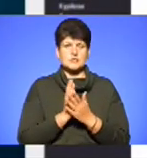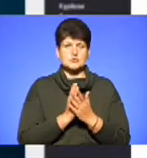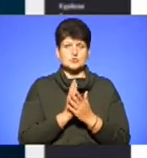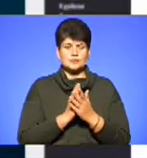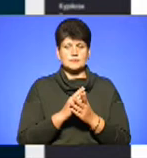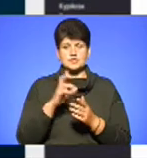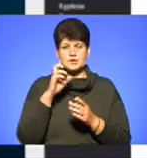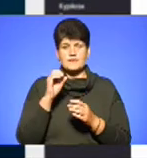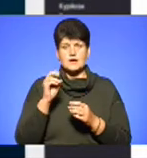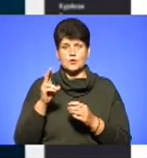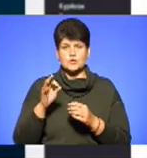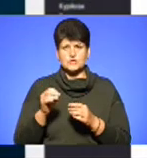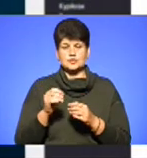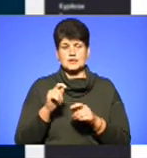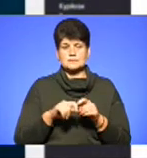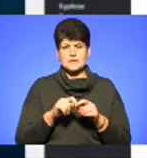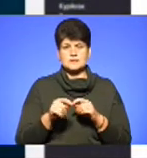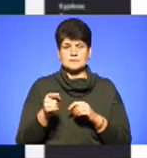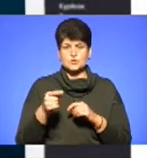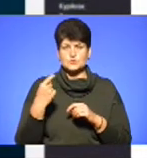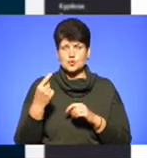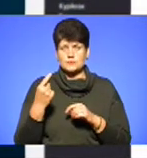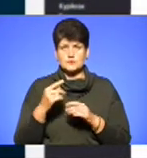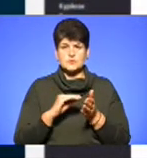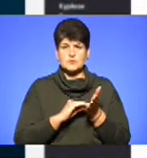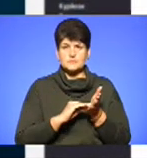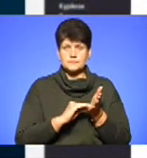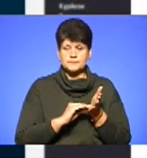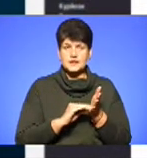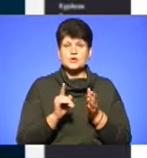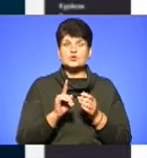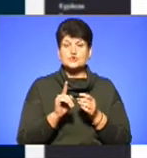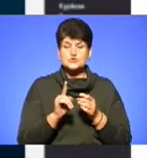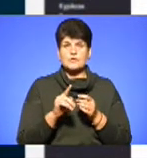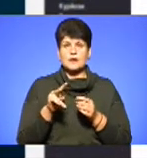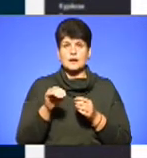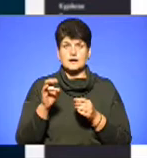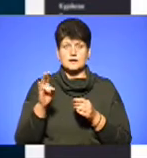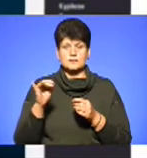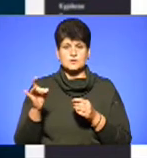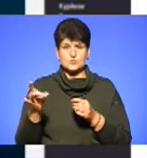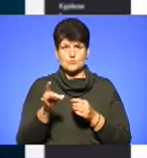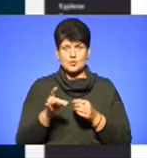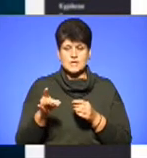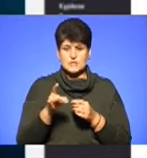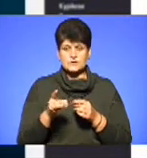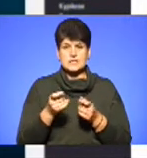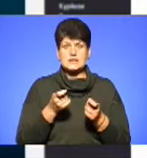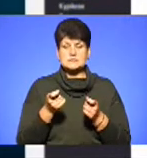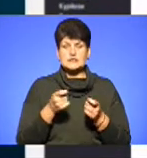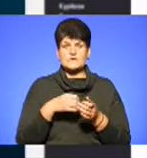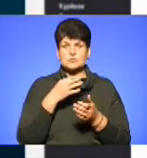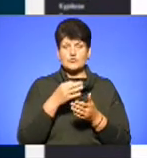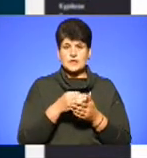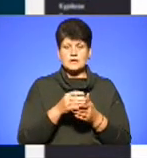екологічної інспекції у Тернопільській області зазначено, що, власне, в Лановецькому районі до адміністративної відповідальності